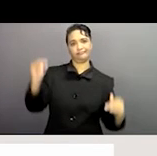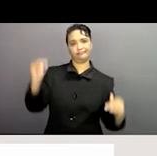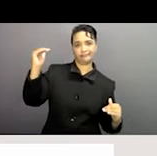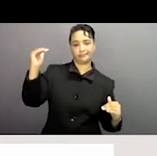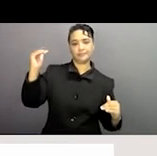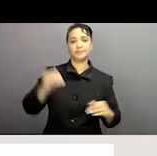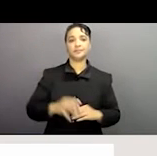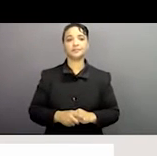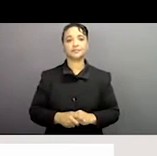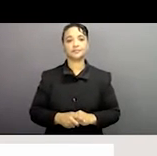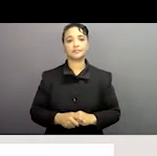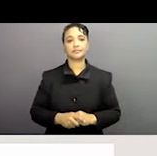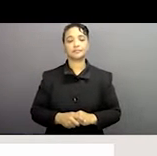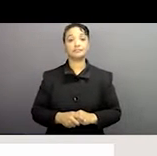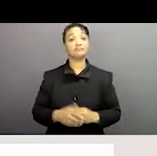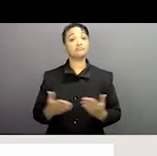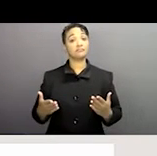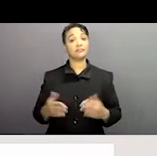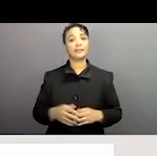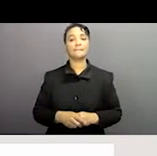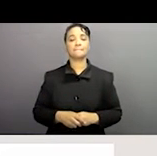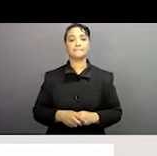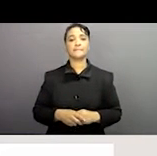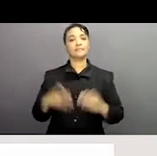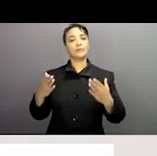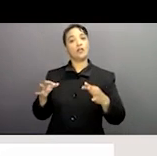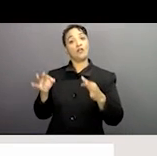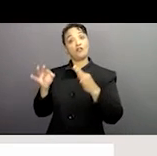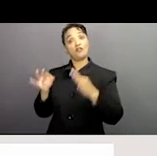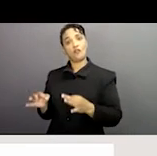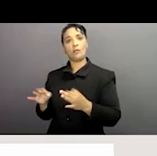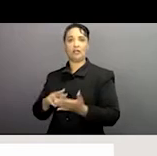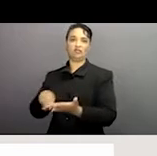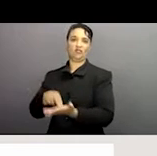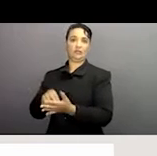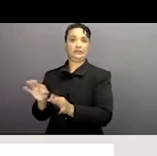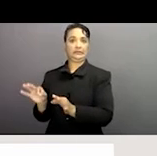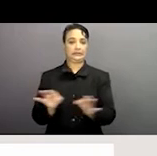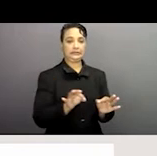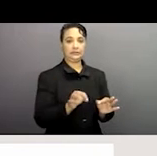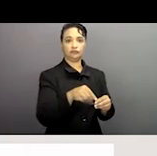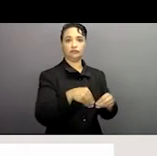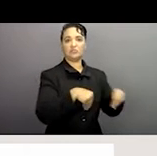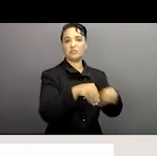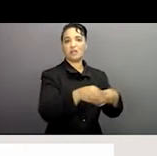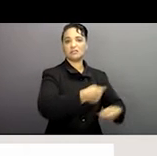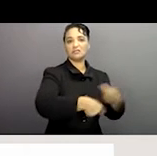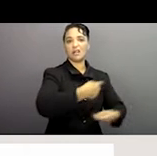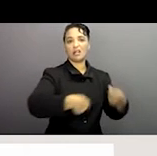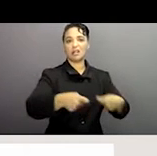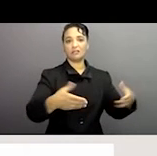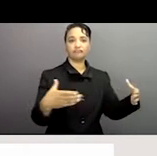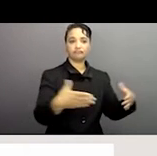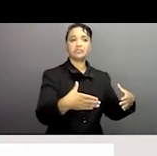faible. Et en termes de mouvements, de circulation aussi, du formel vers l'informel, en termes d'économie, il y a